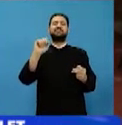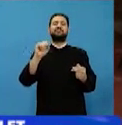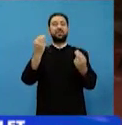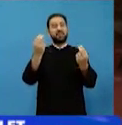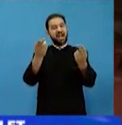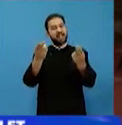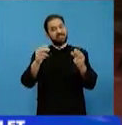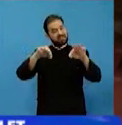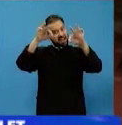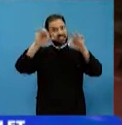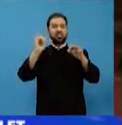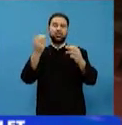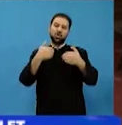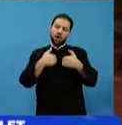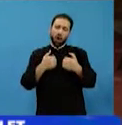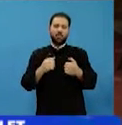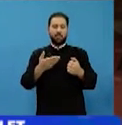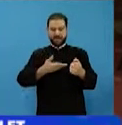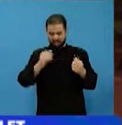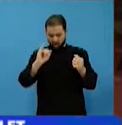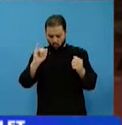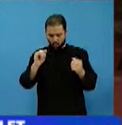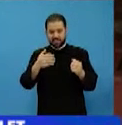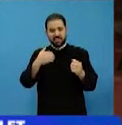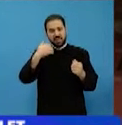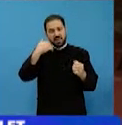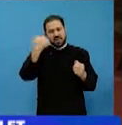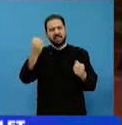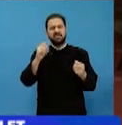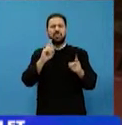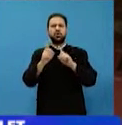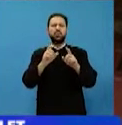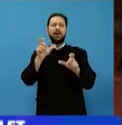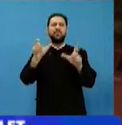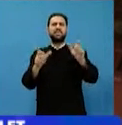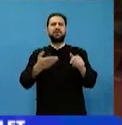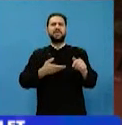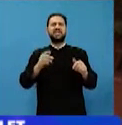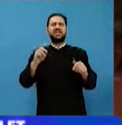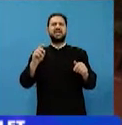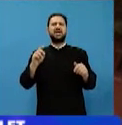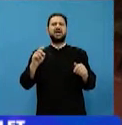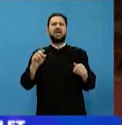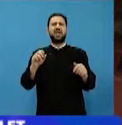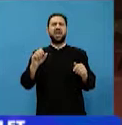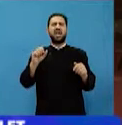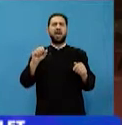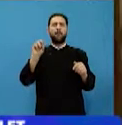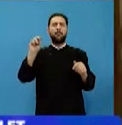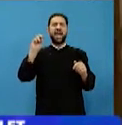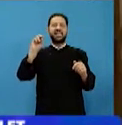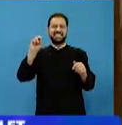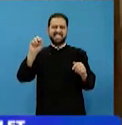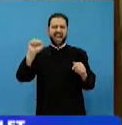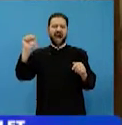Ionuț, atunci când face referire la Sfântul Paisie Agioritul, știm că a fost canonizat de